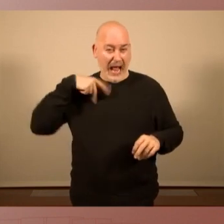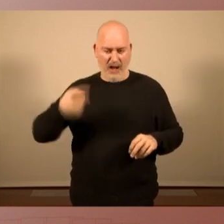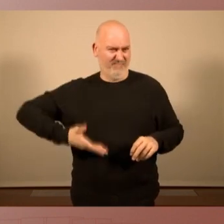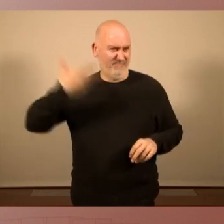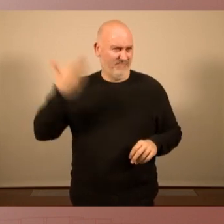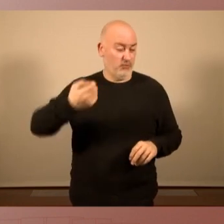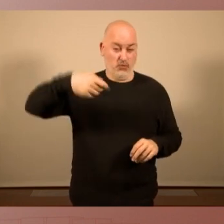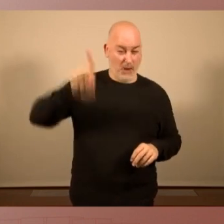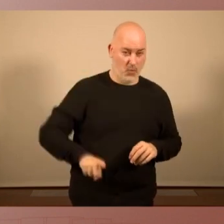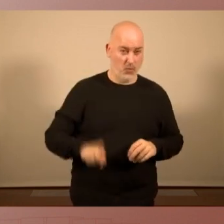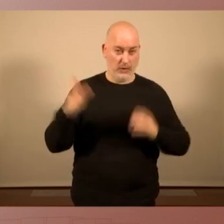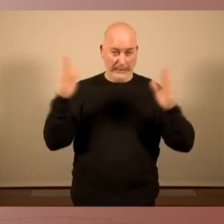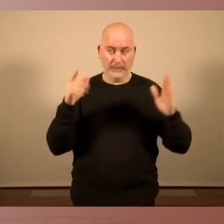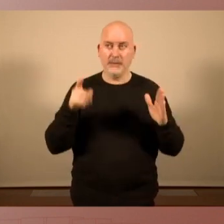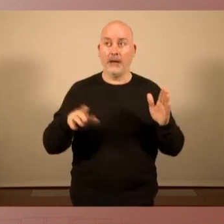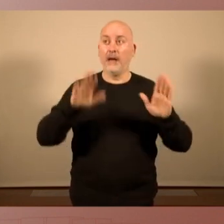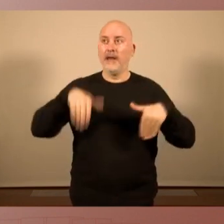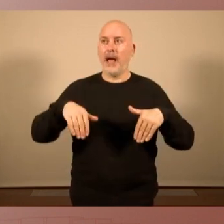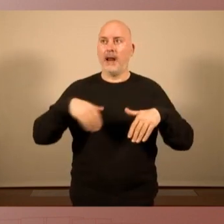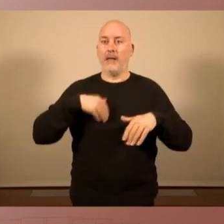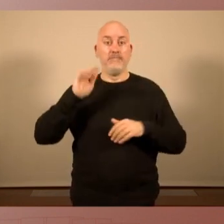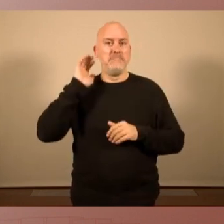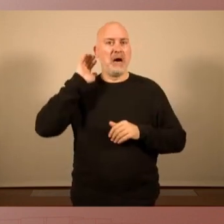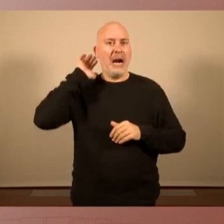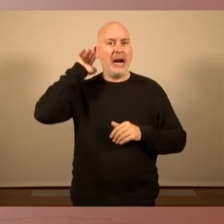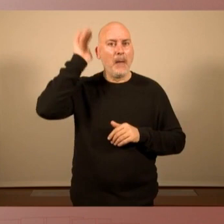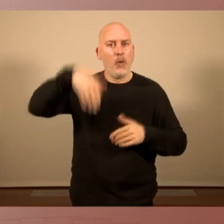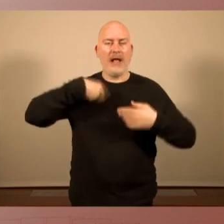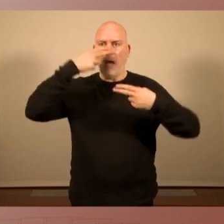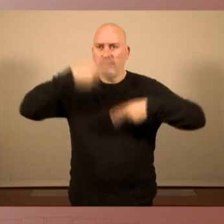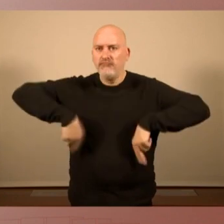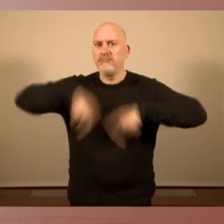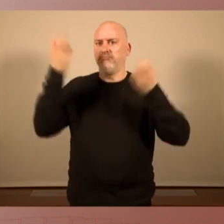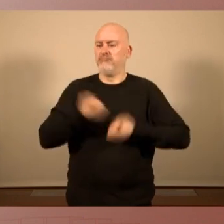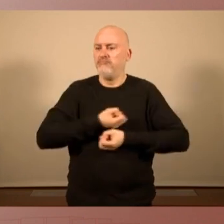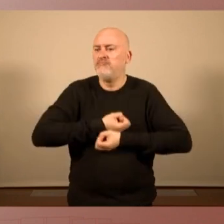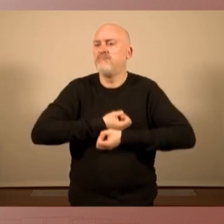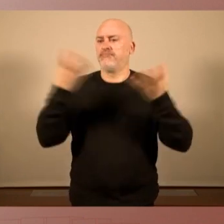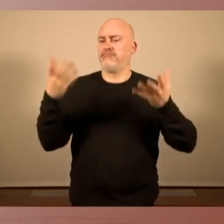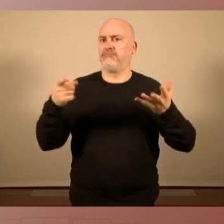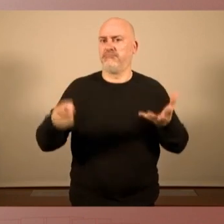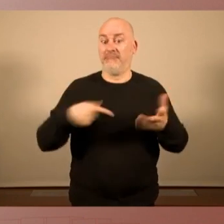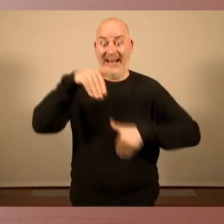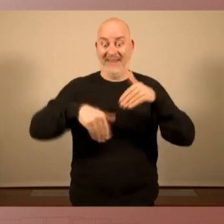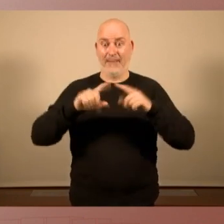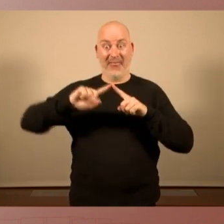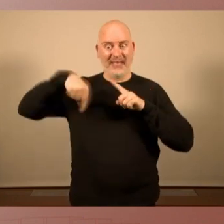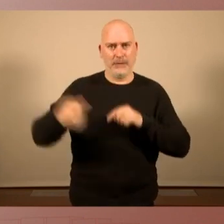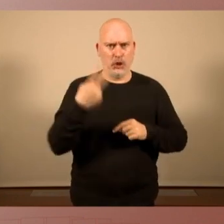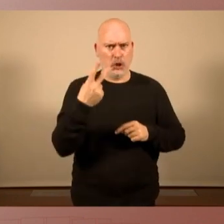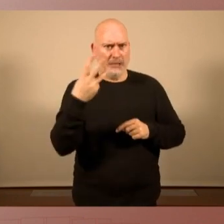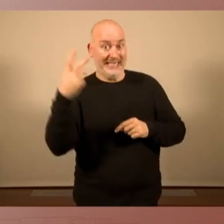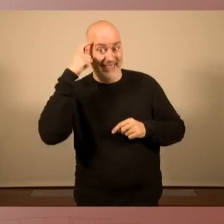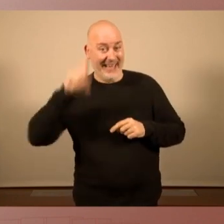no es va proclamar la república, tal com havíem acordat, que s'havia de fer en els propers dos dies després del referèndum, això estava acordat,